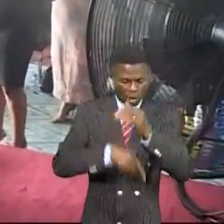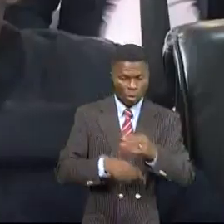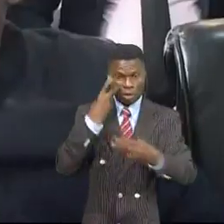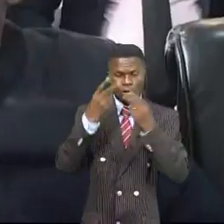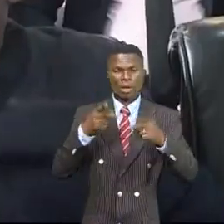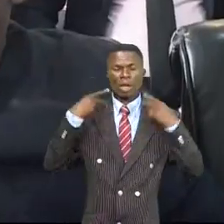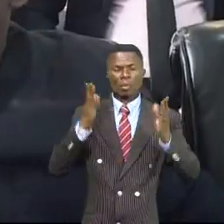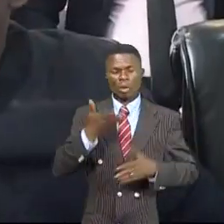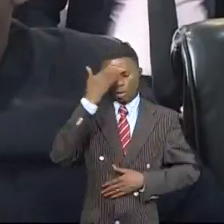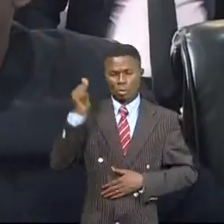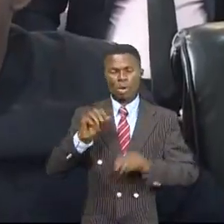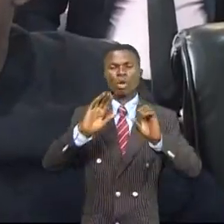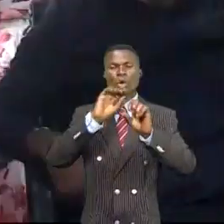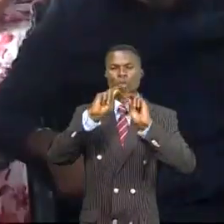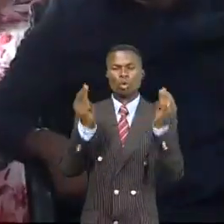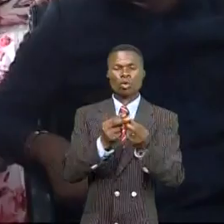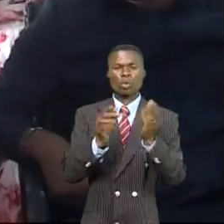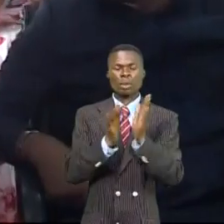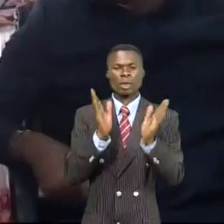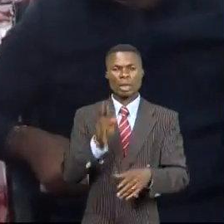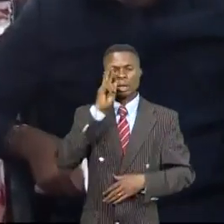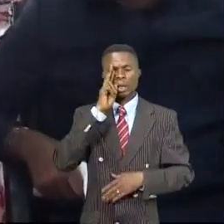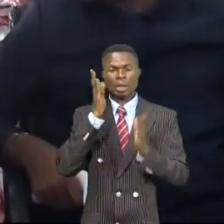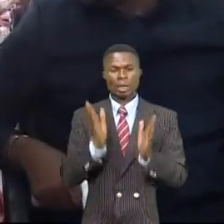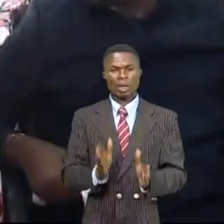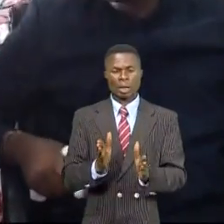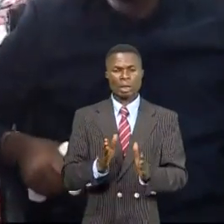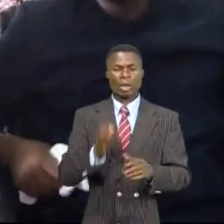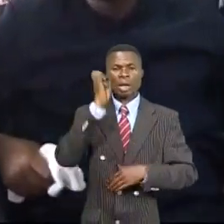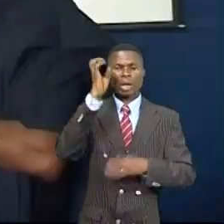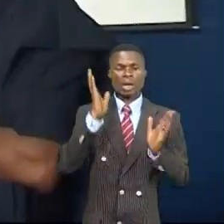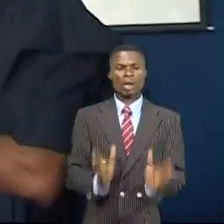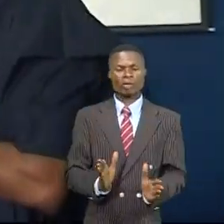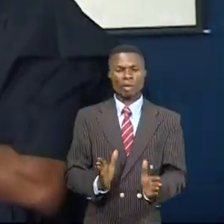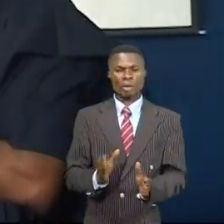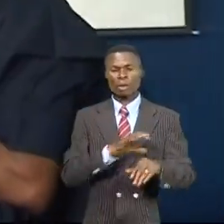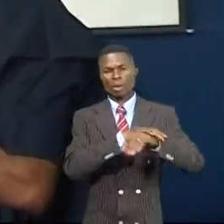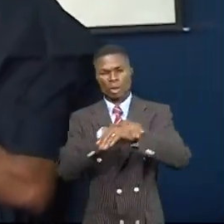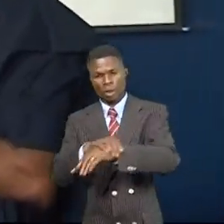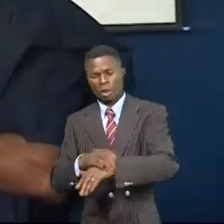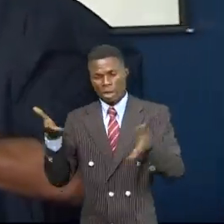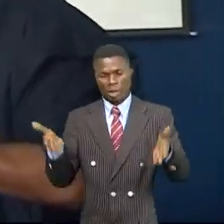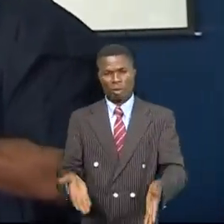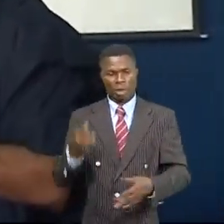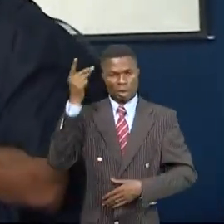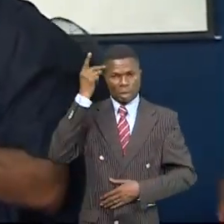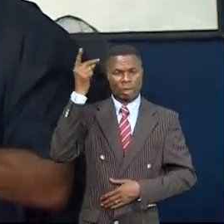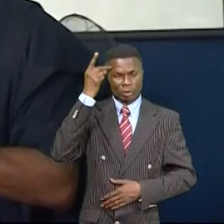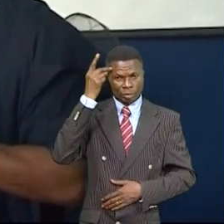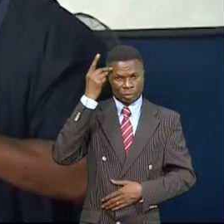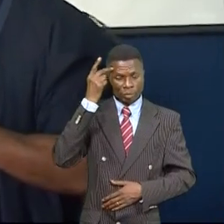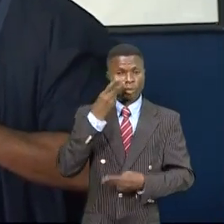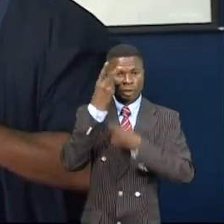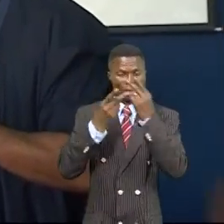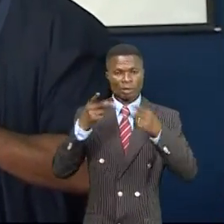inoubliable une délégation chrétienne du Nigeria conduite par l'évangéliste Dan Tse Daniel est en séjour à Kinshasa cette